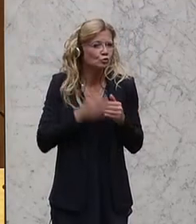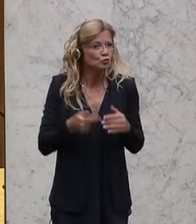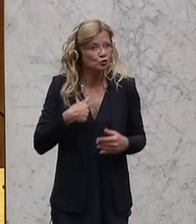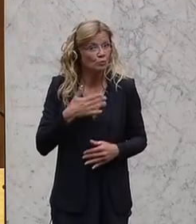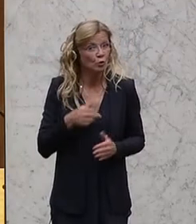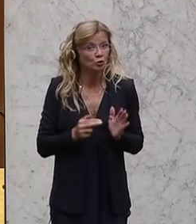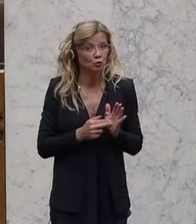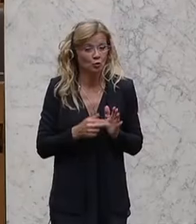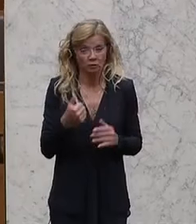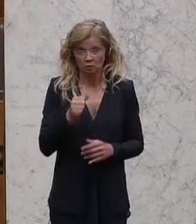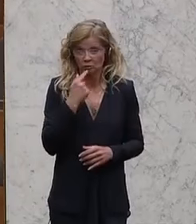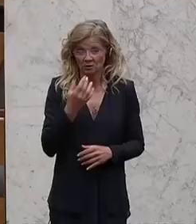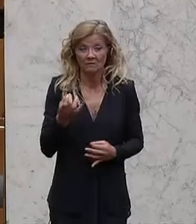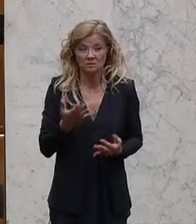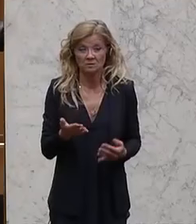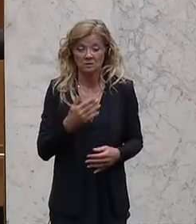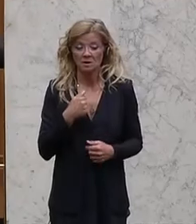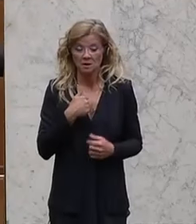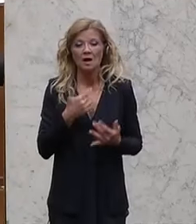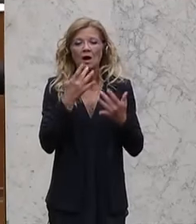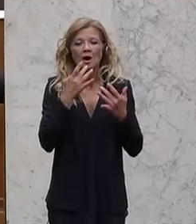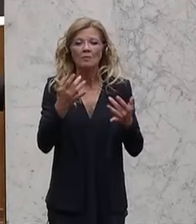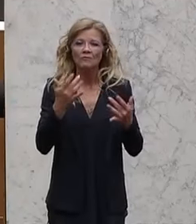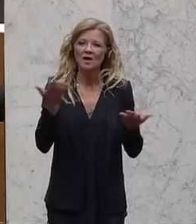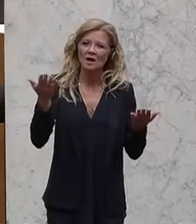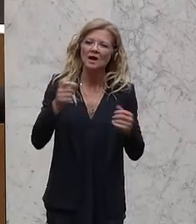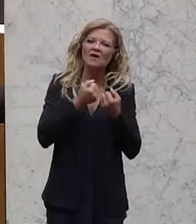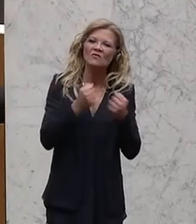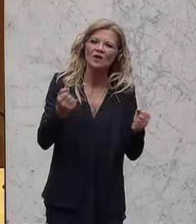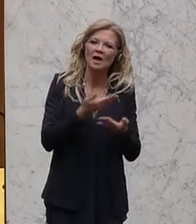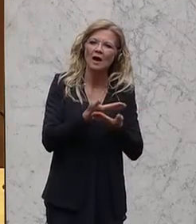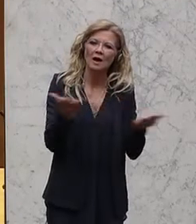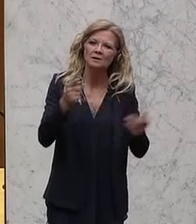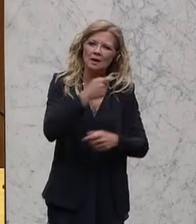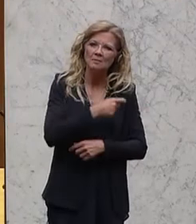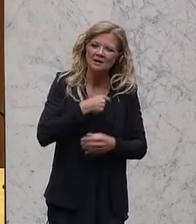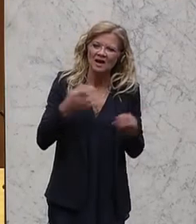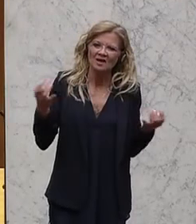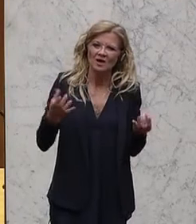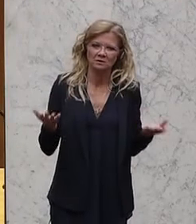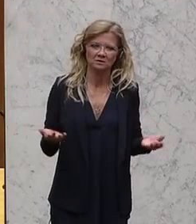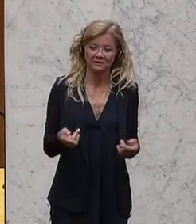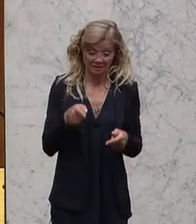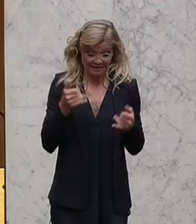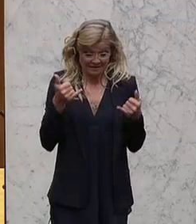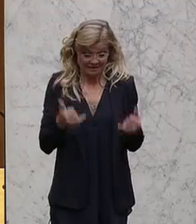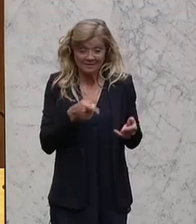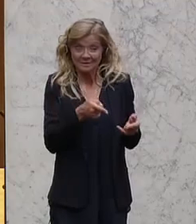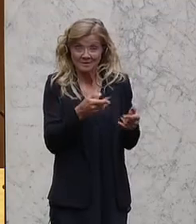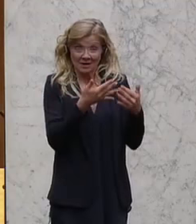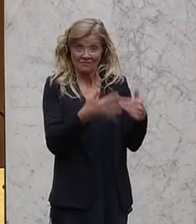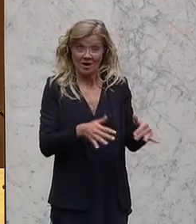Abschließend meine Empfehlung an die Herrschaften der Freiheitlichen Partei. Gerade dieser Fall hat